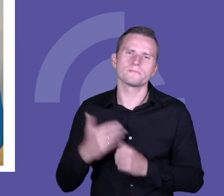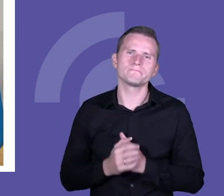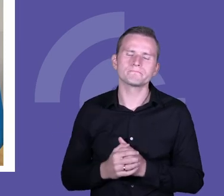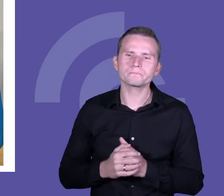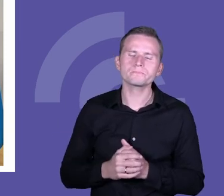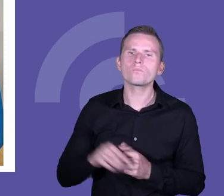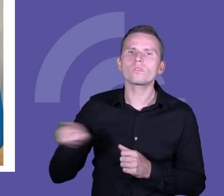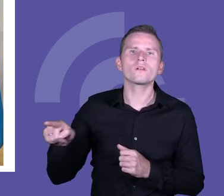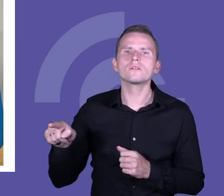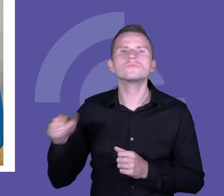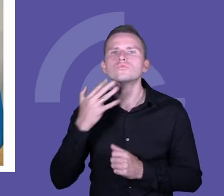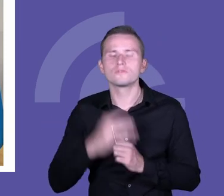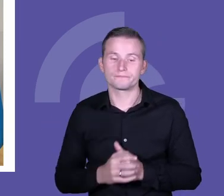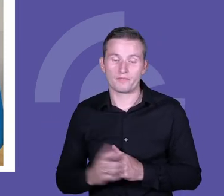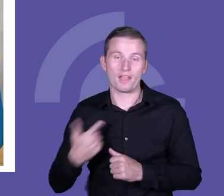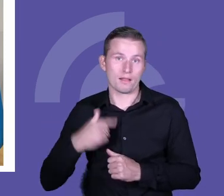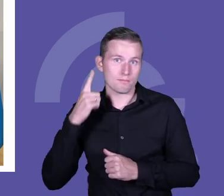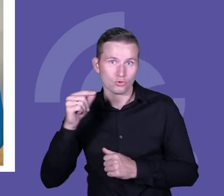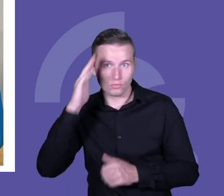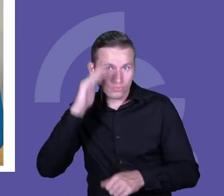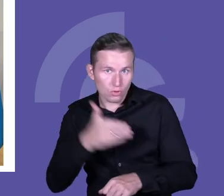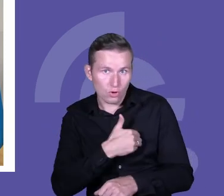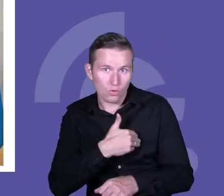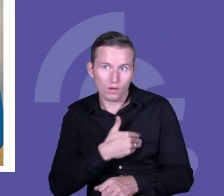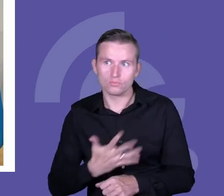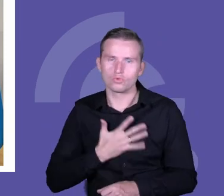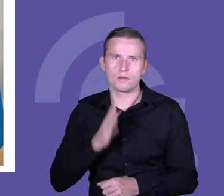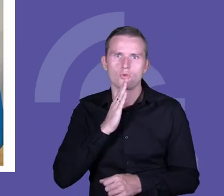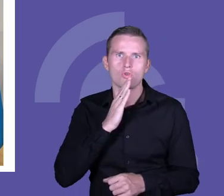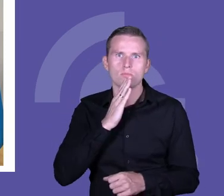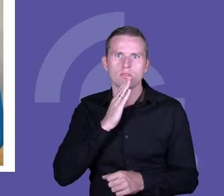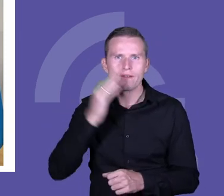powiedziała, słuchajcie, poszłam do szkoły, jakbym wsiadła do Pendolino.